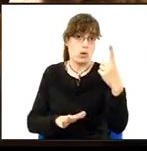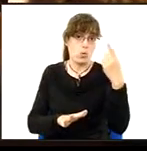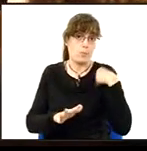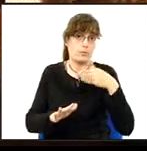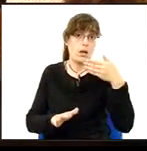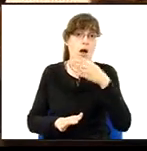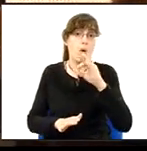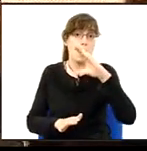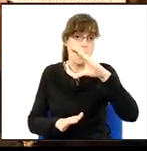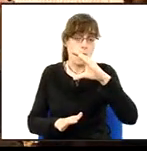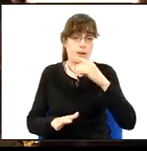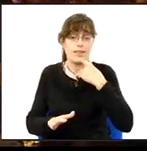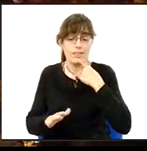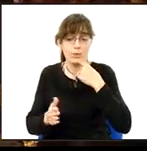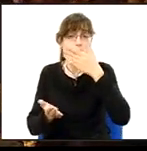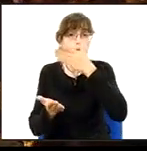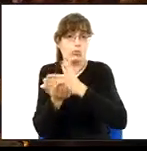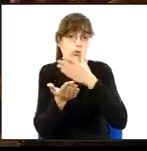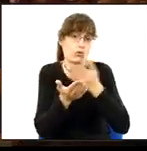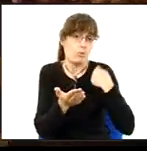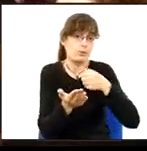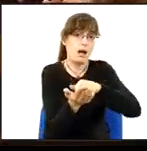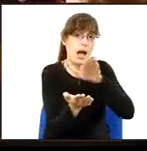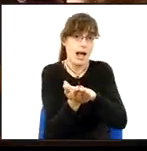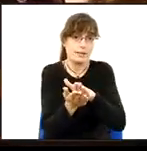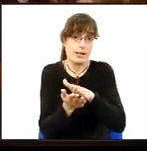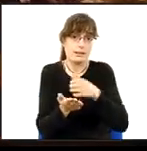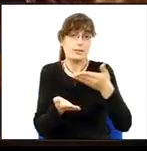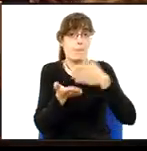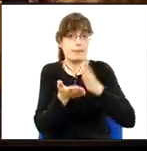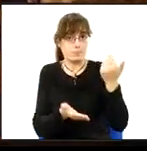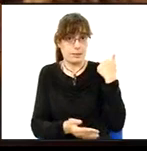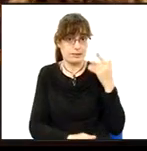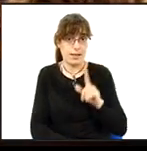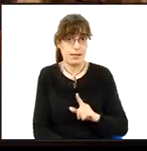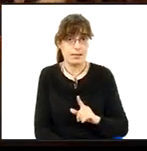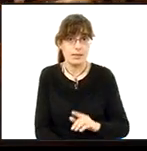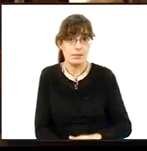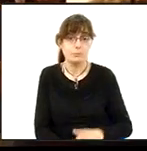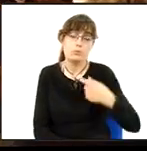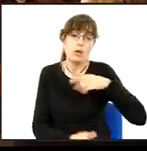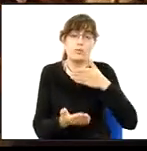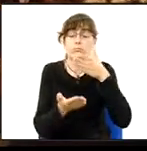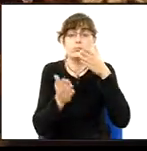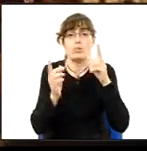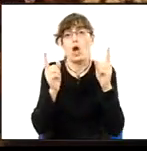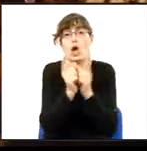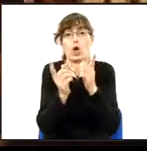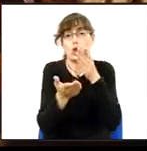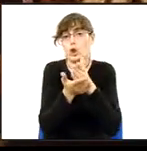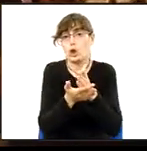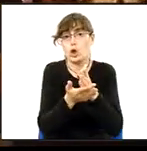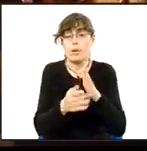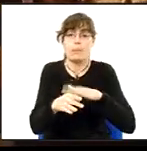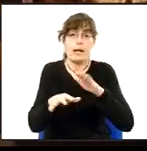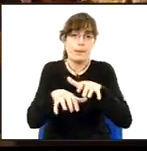parla dels debats i que fa referència a l'aprovació de l'acte de la sessió anterior. Una intervenció motivada pels fets que van tenir lloc